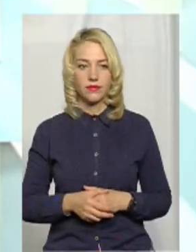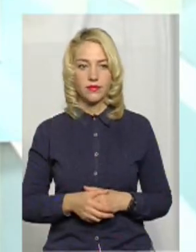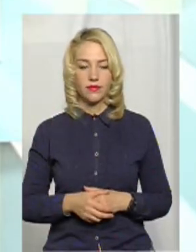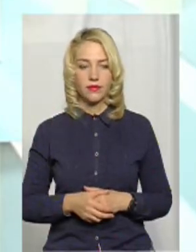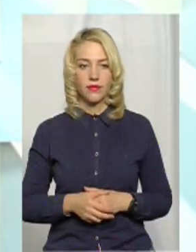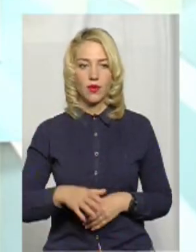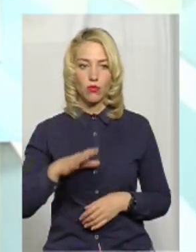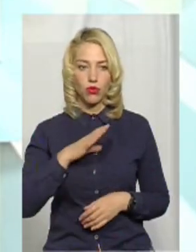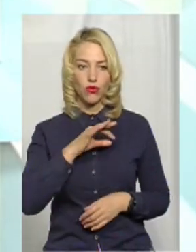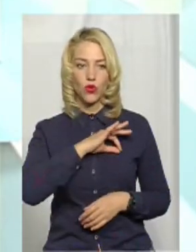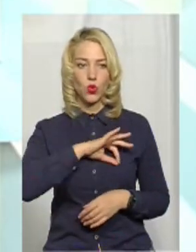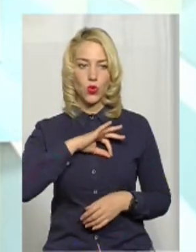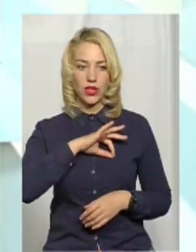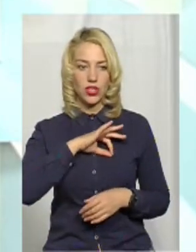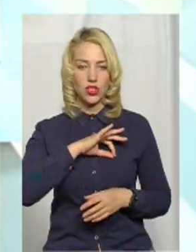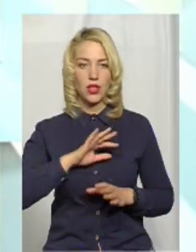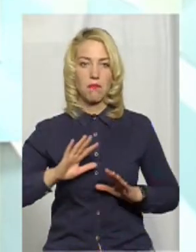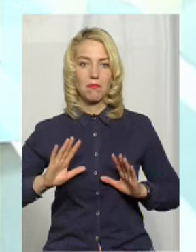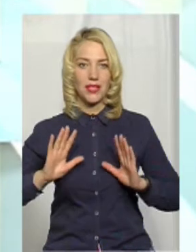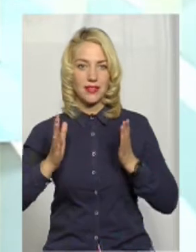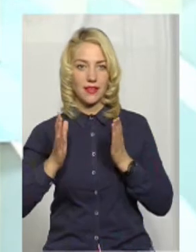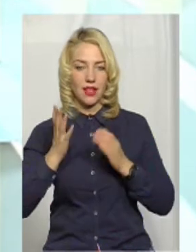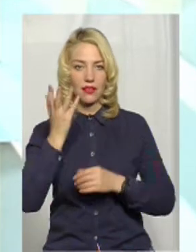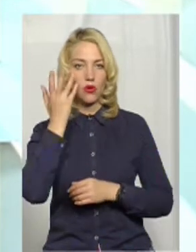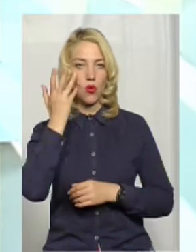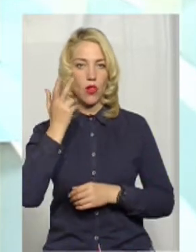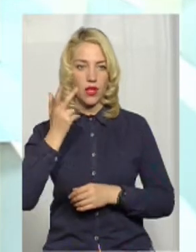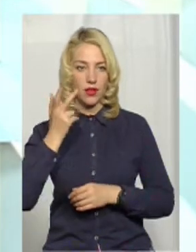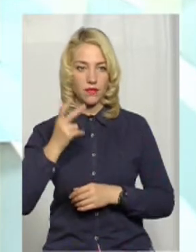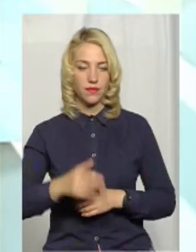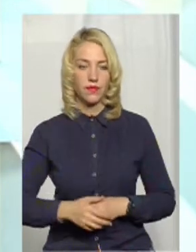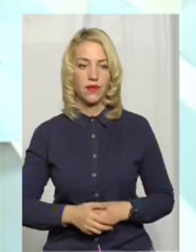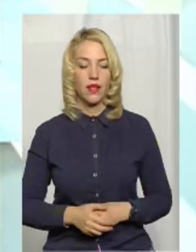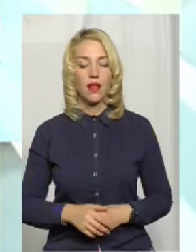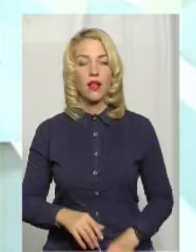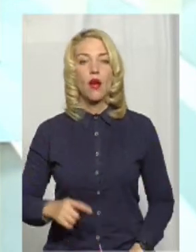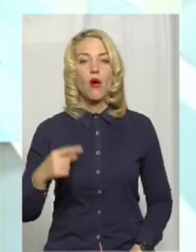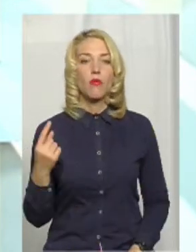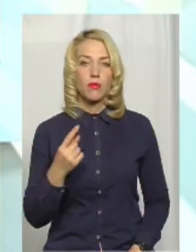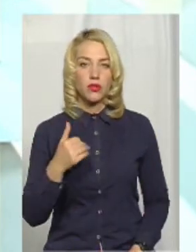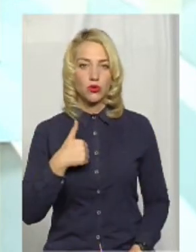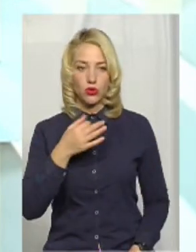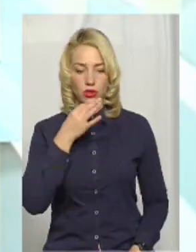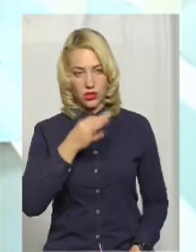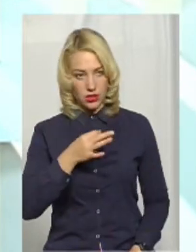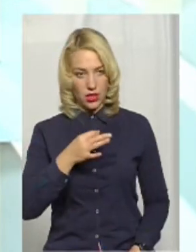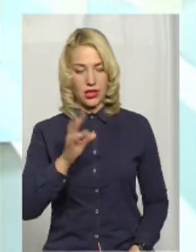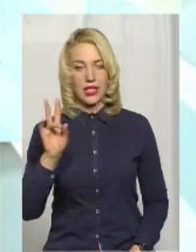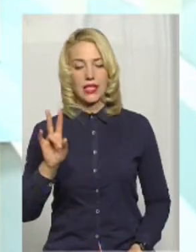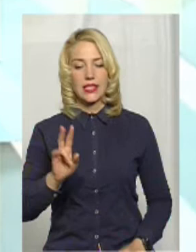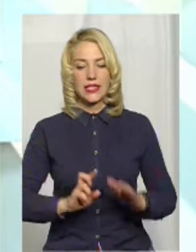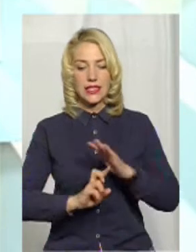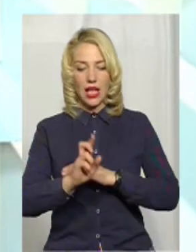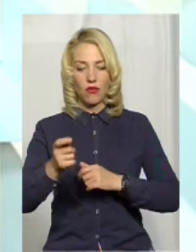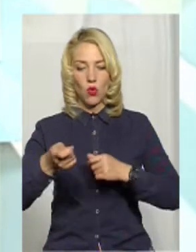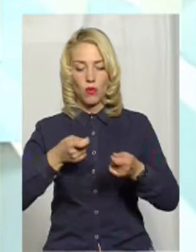Був юридичний прецедент, коли... Ну, по-перше, я хочу сказати, що по цій церкві управління